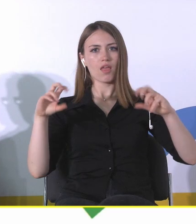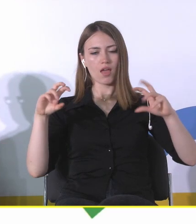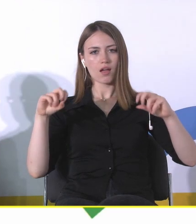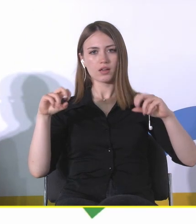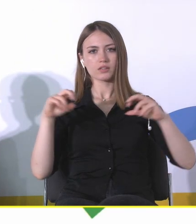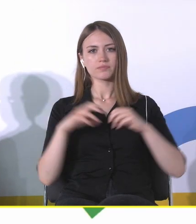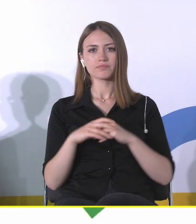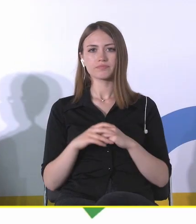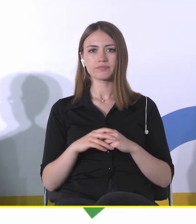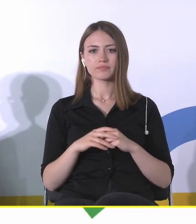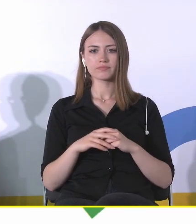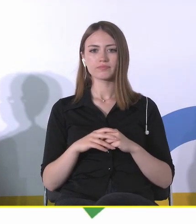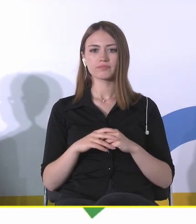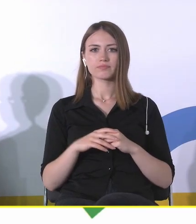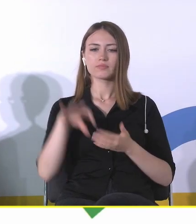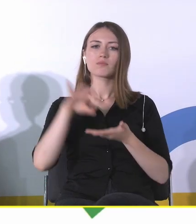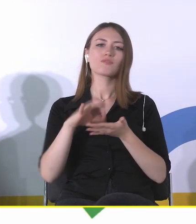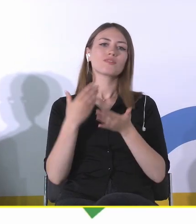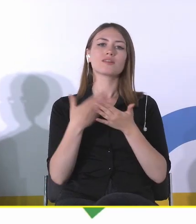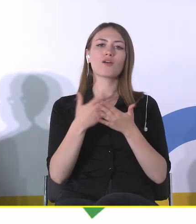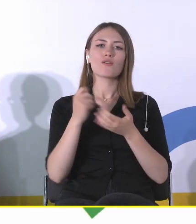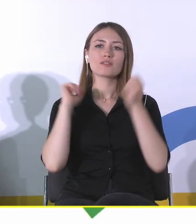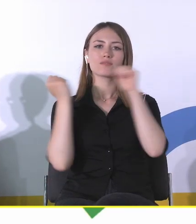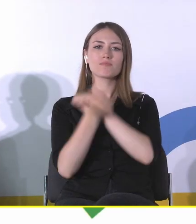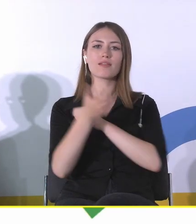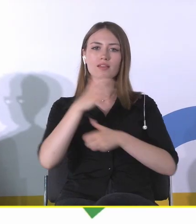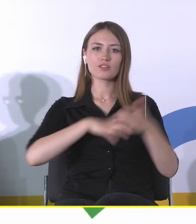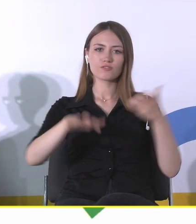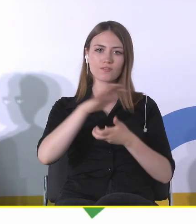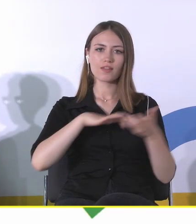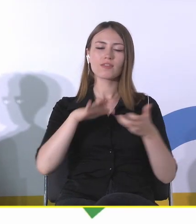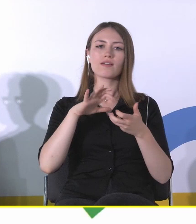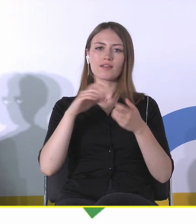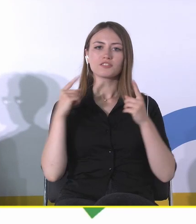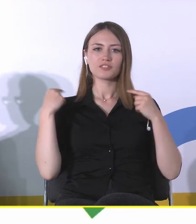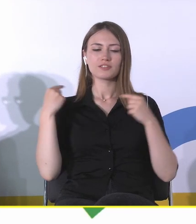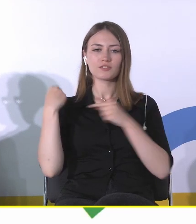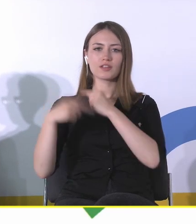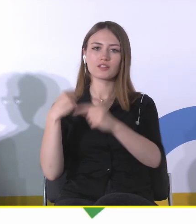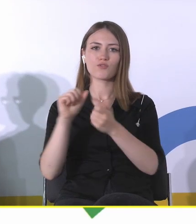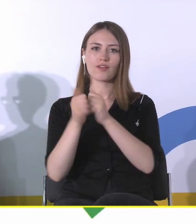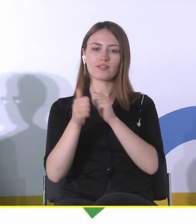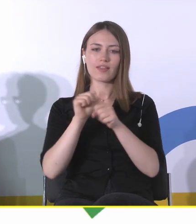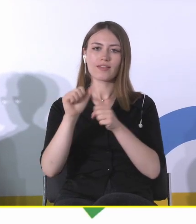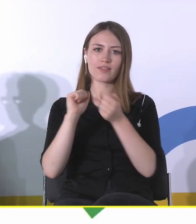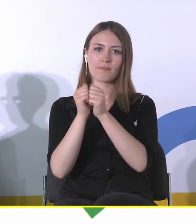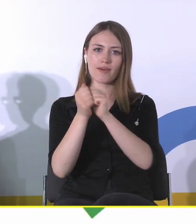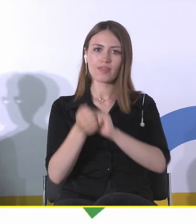w zmieniającym się świecie dziedzictwo, mimo że ulega zmianom, na pewno jest tą jedną z tych stałych elementów, które